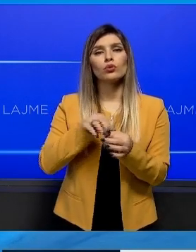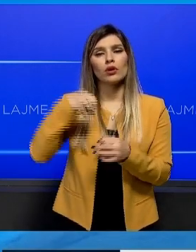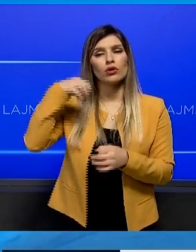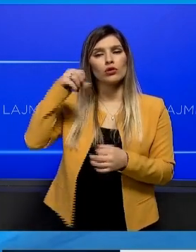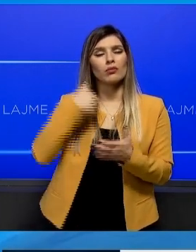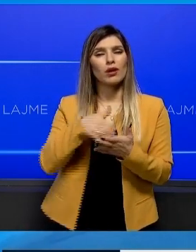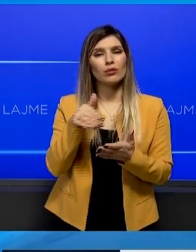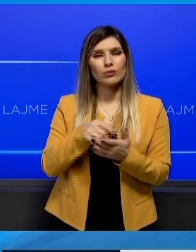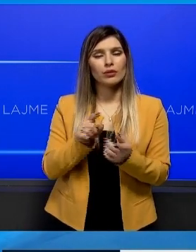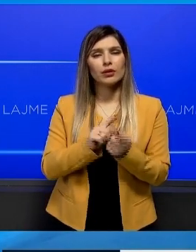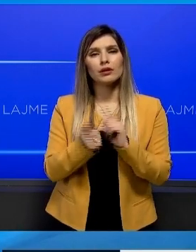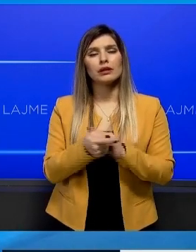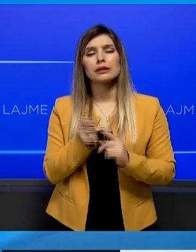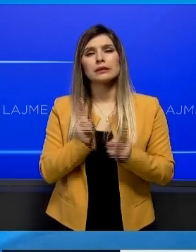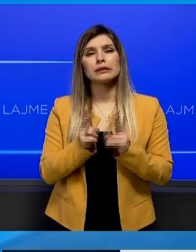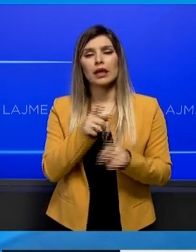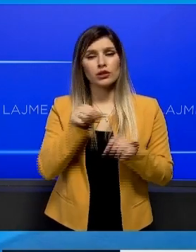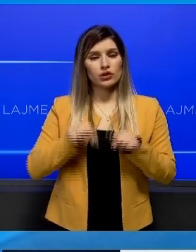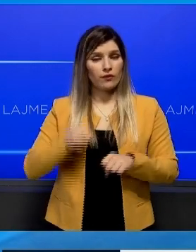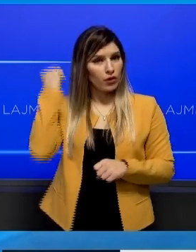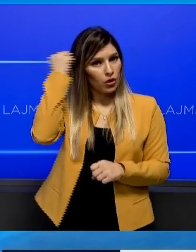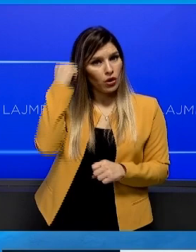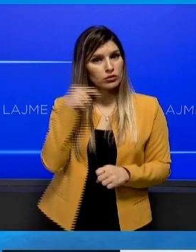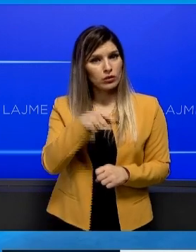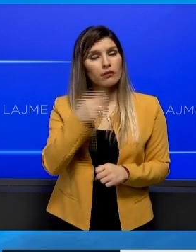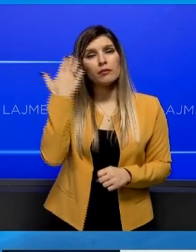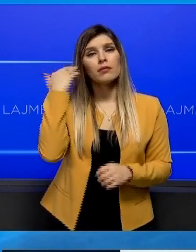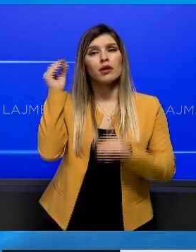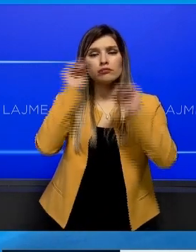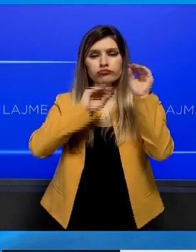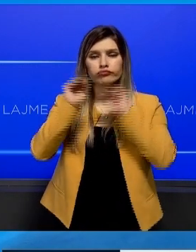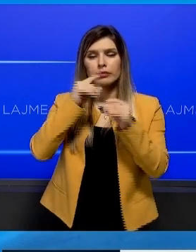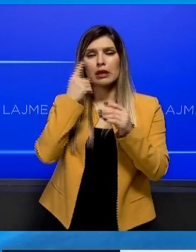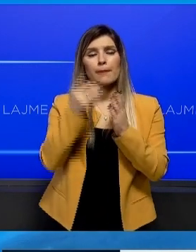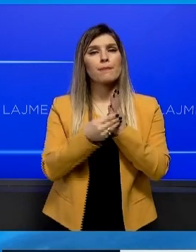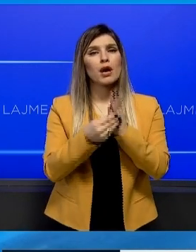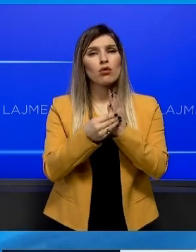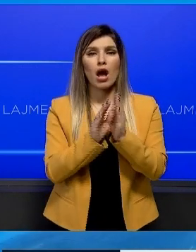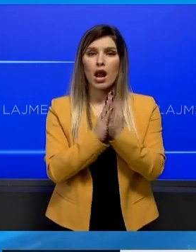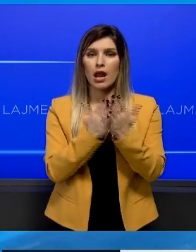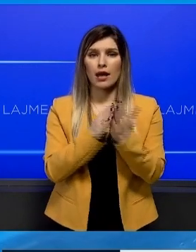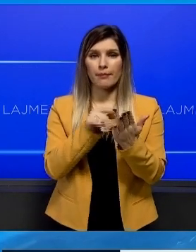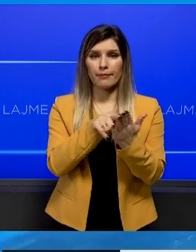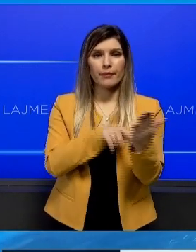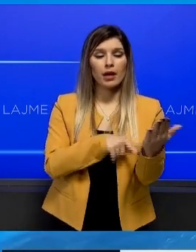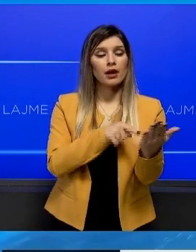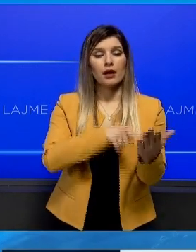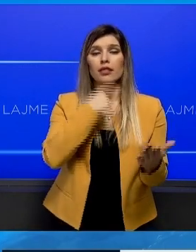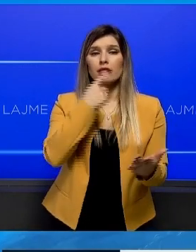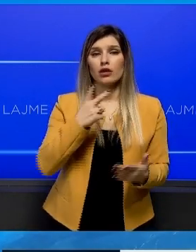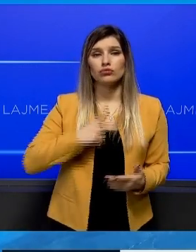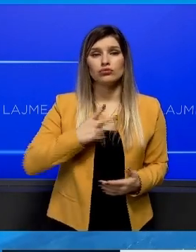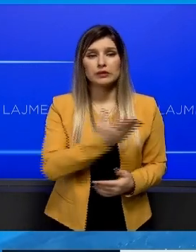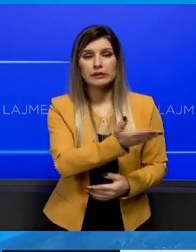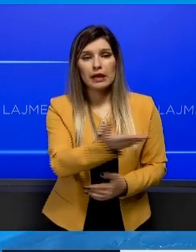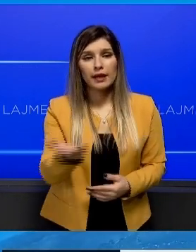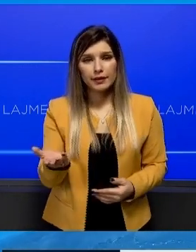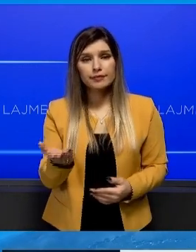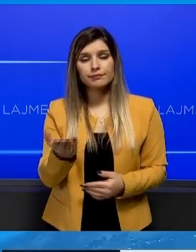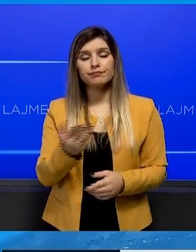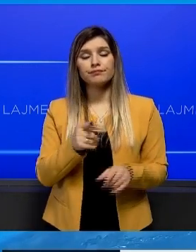energjis elektrike. Qeveria Kosovës e ka hartu një manual, duke ju sugëru qëtëtarve format e